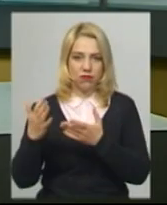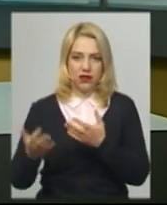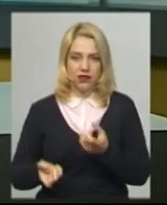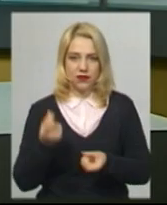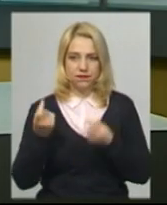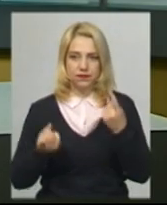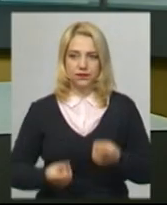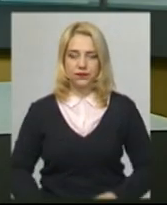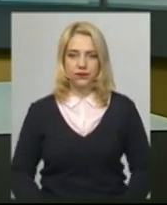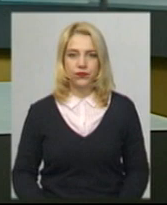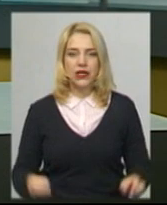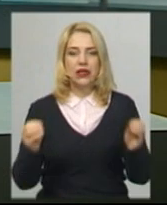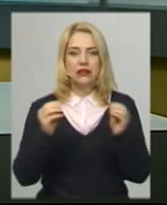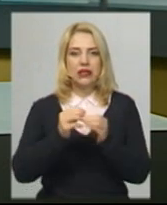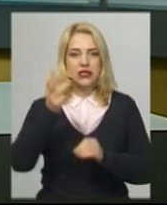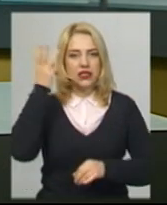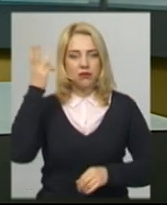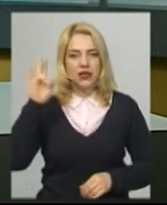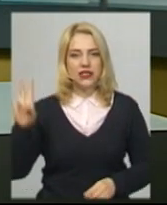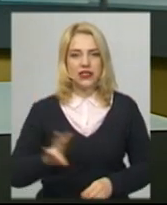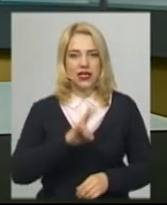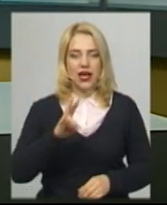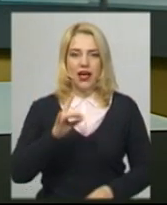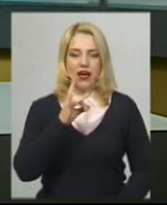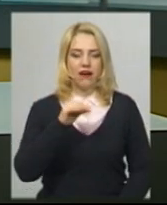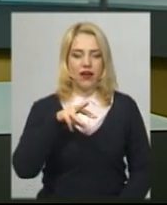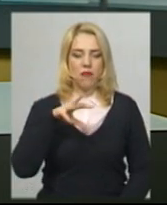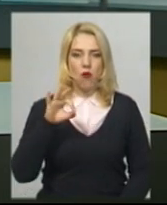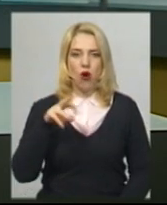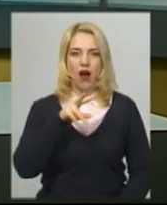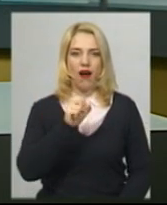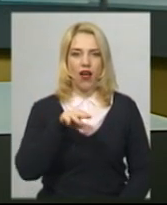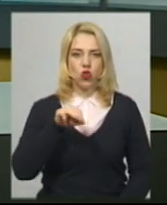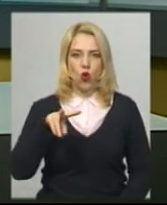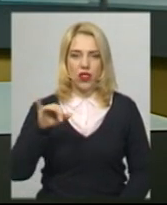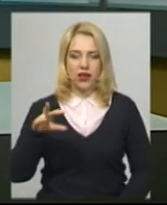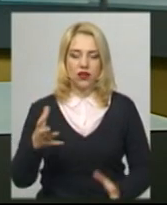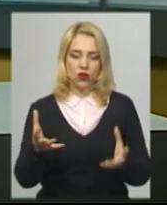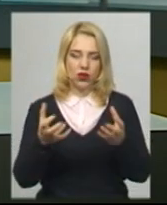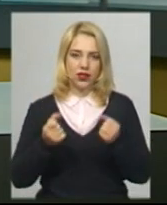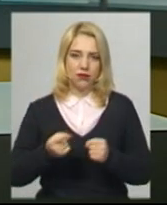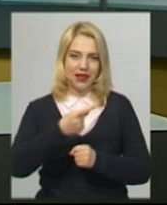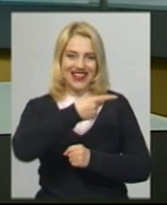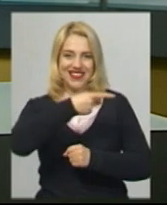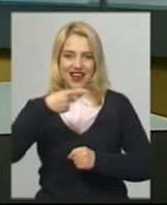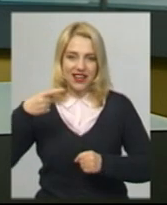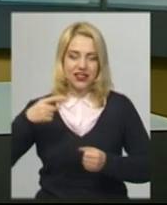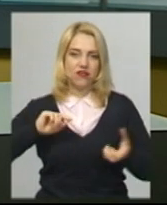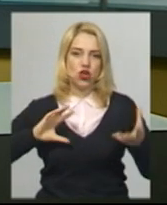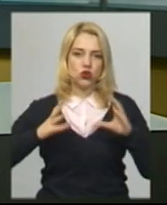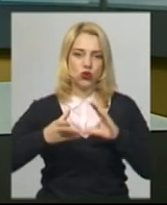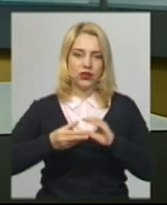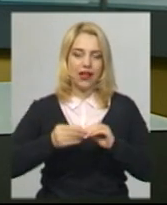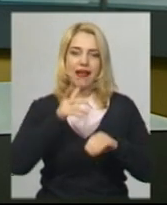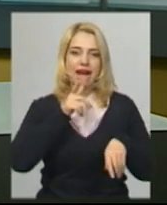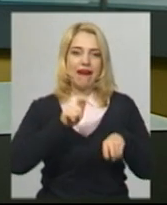10 хмельницьких священиків Римокатолицької церкви сьогодні отримали негативний результат експрес-тесту на COVID-19. Про